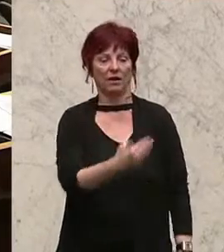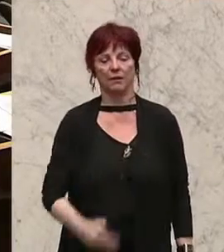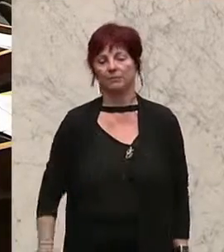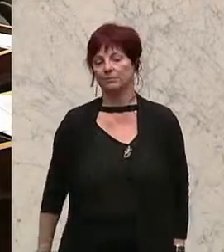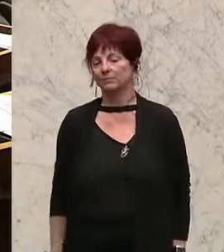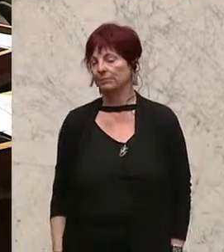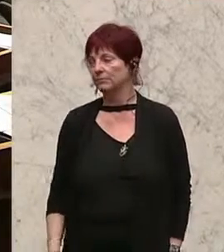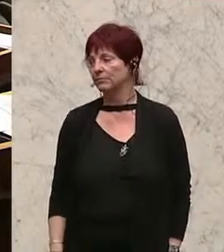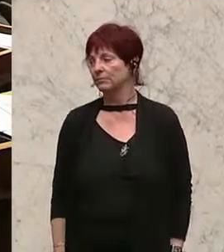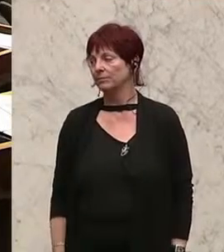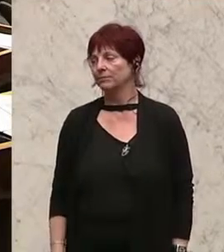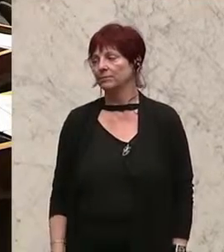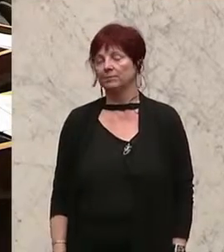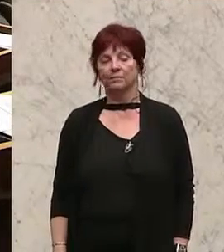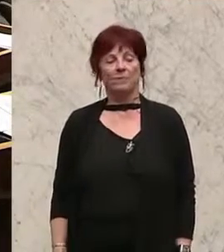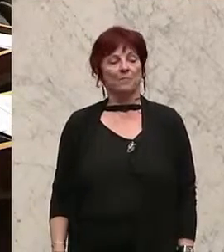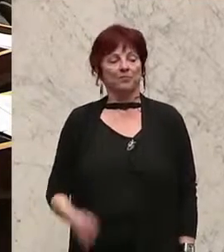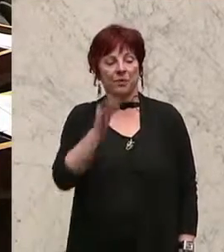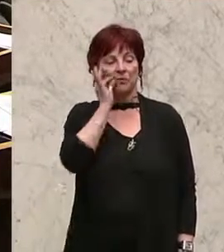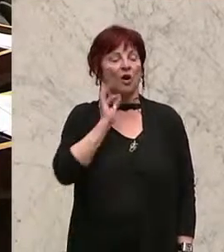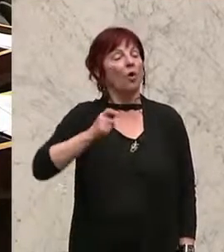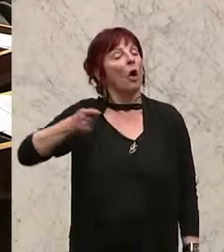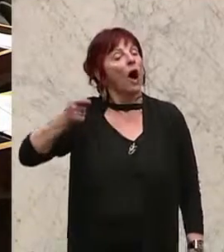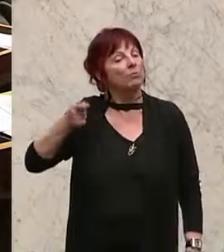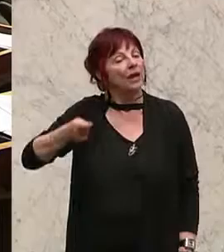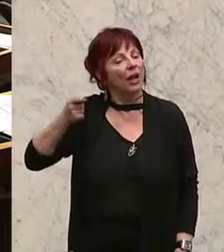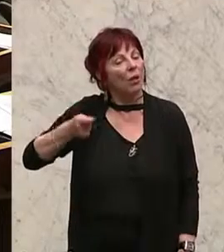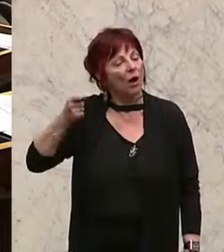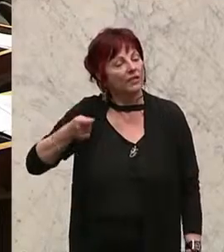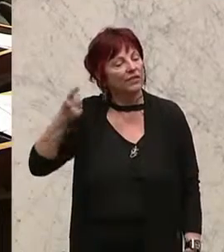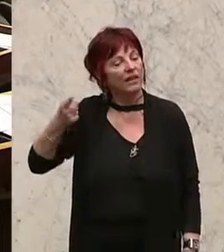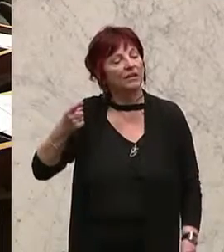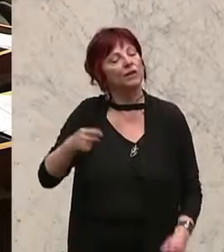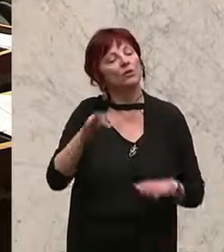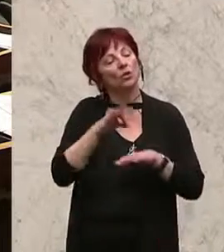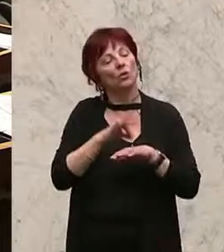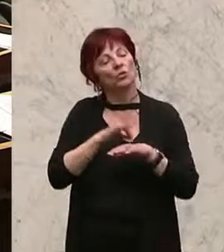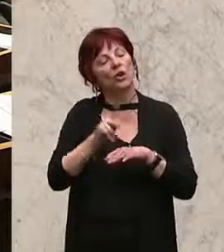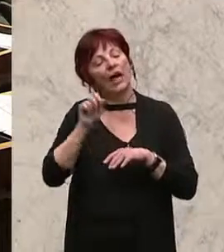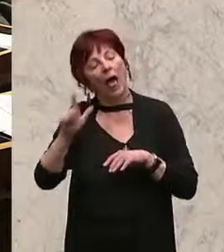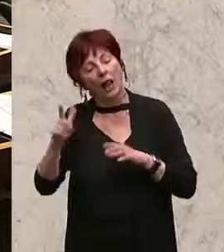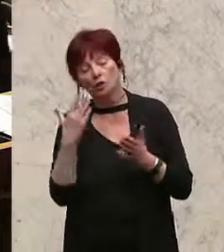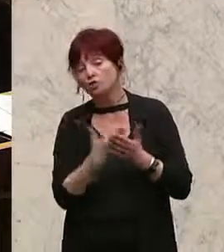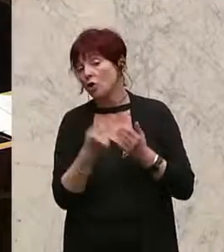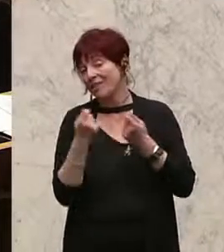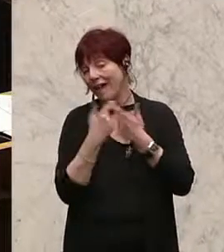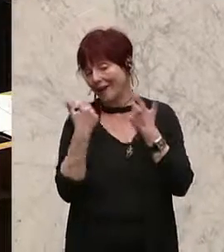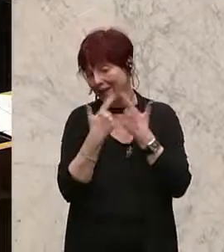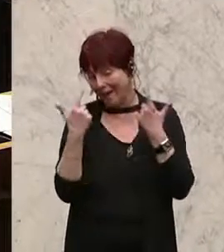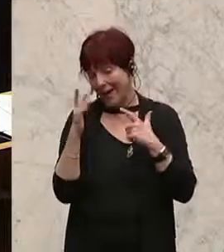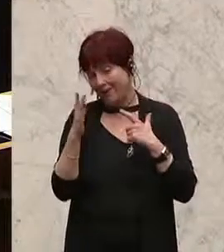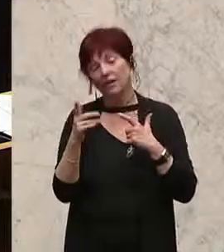Die zweite Dienstrechtsnovelle 2016 sei ein gelungenes Paket, betont ÖVP-Abgeordnete